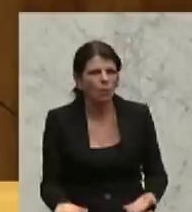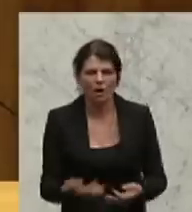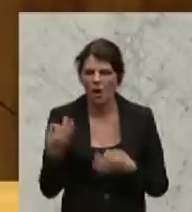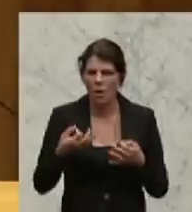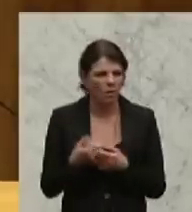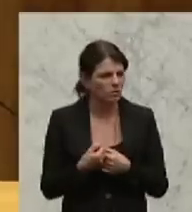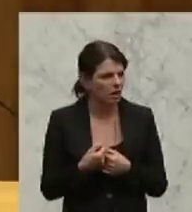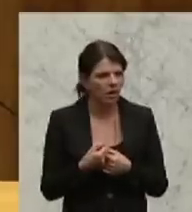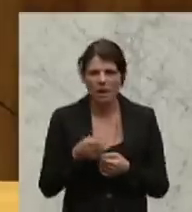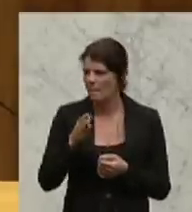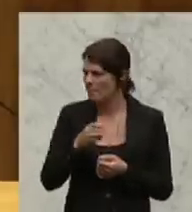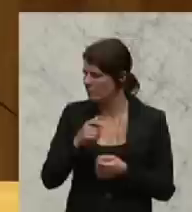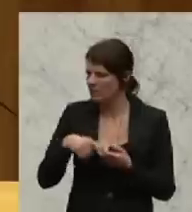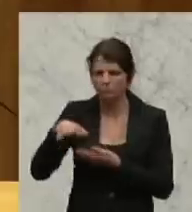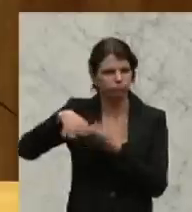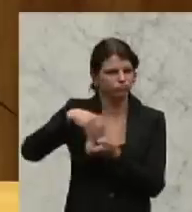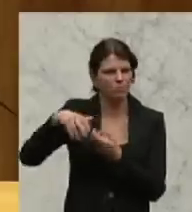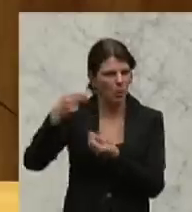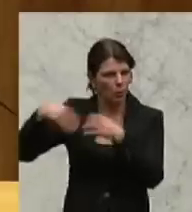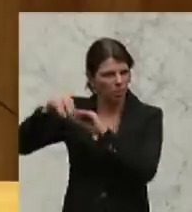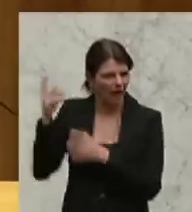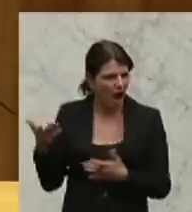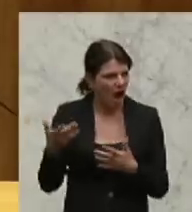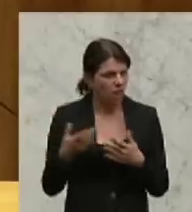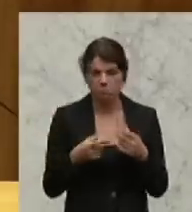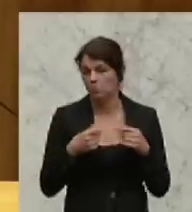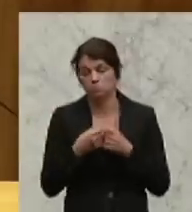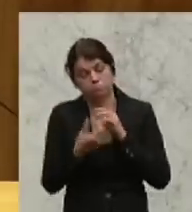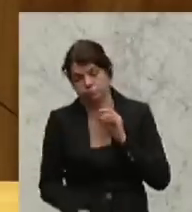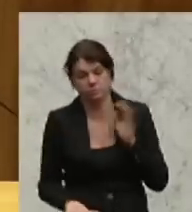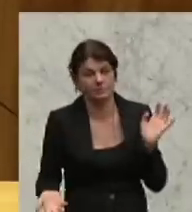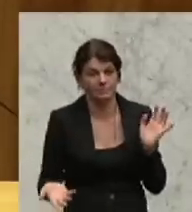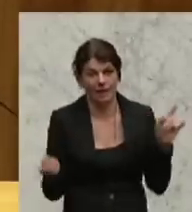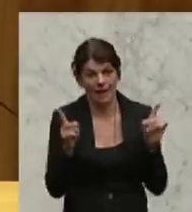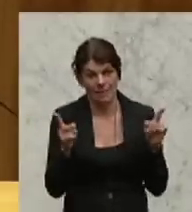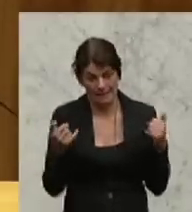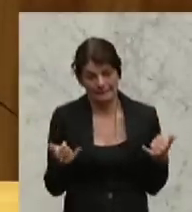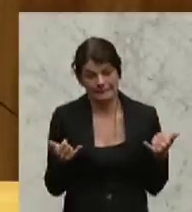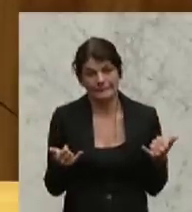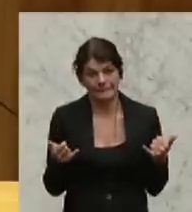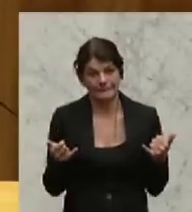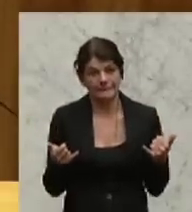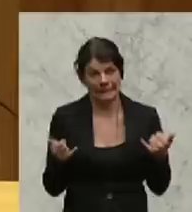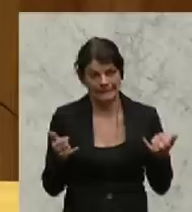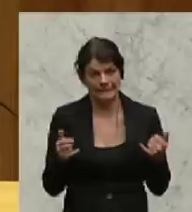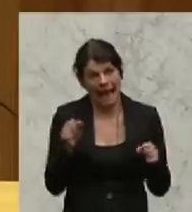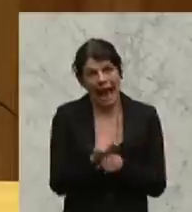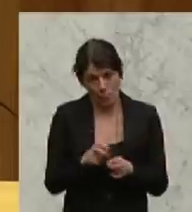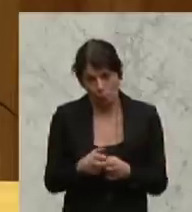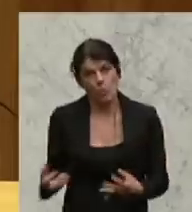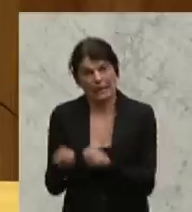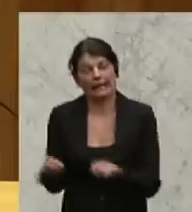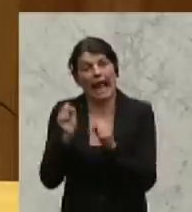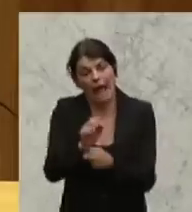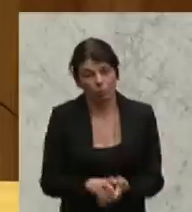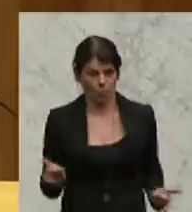mit der Union und so weiter und so fort. Es ist noch einiges zu retten. Es